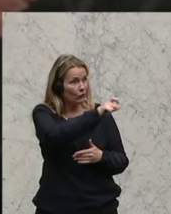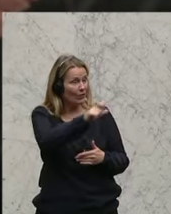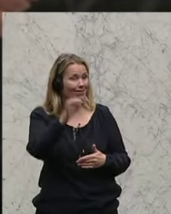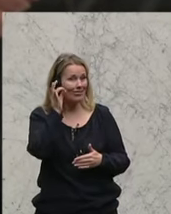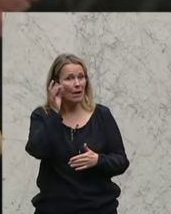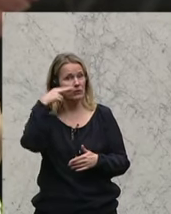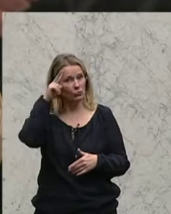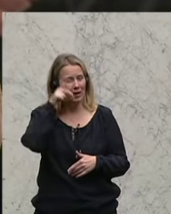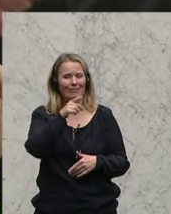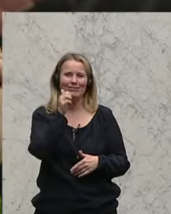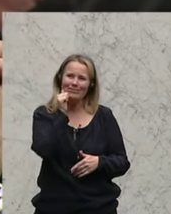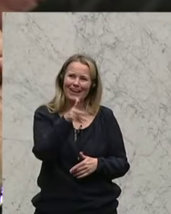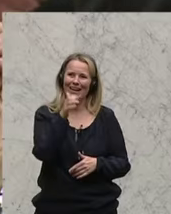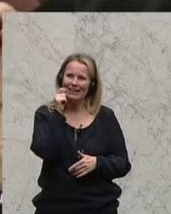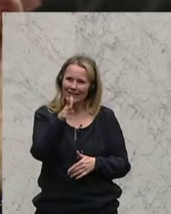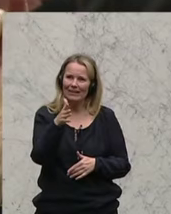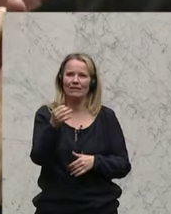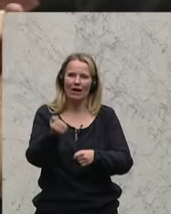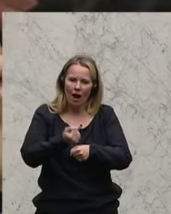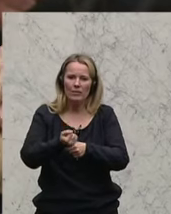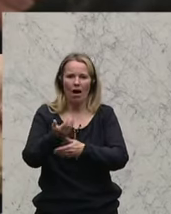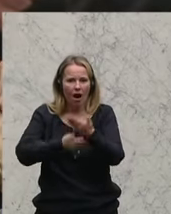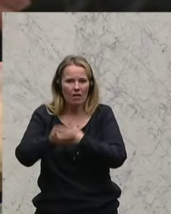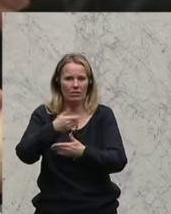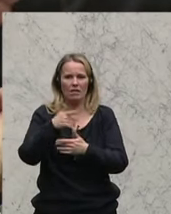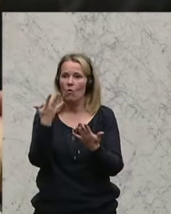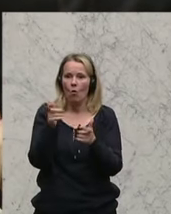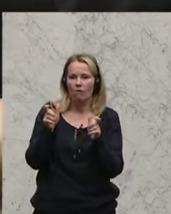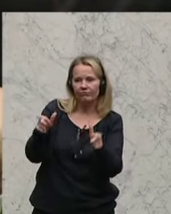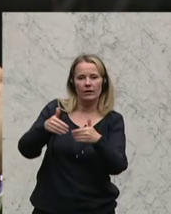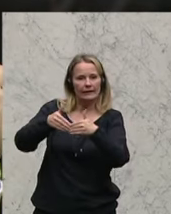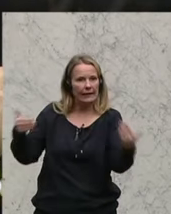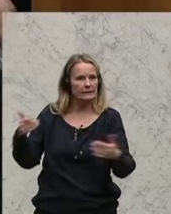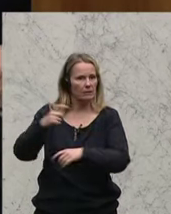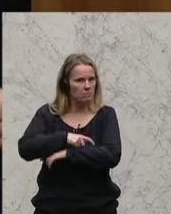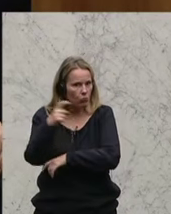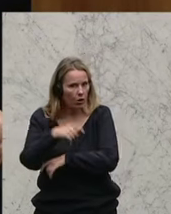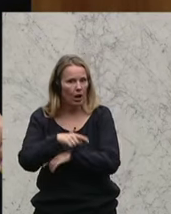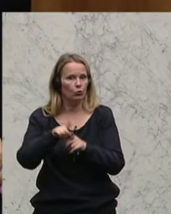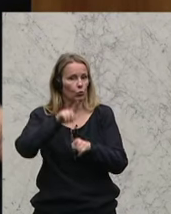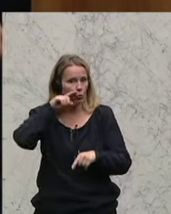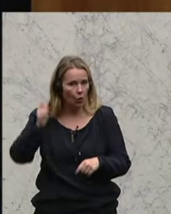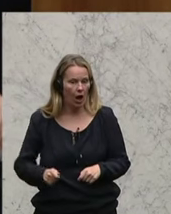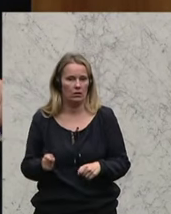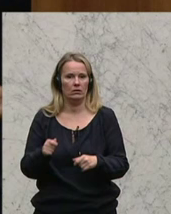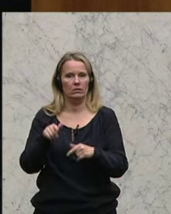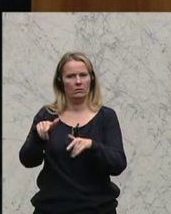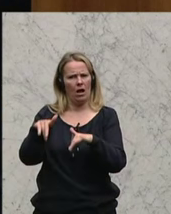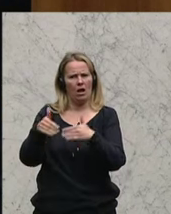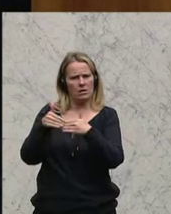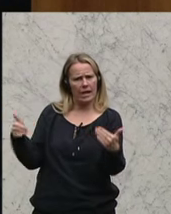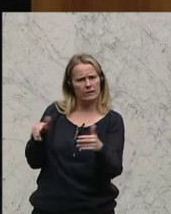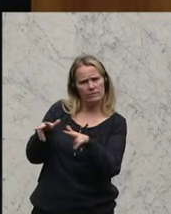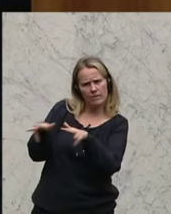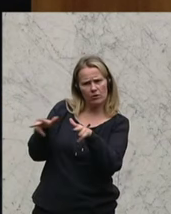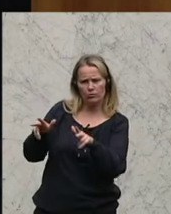Damen und Herren, die tagtäglich handeln. An der Grenze zwischen Burgenland und Ungarn, wo ein Grenzmanagement